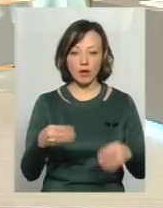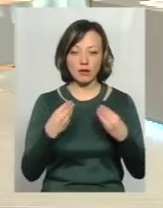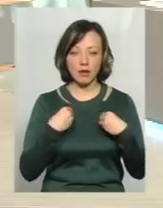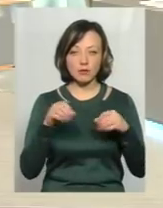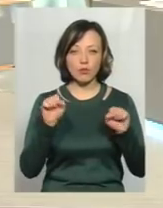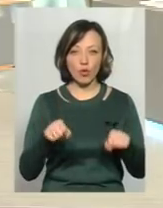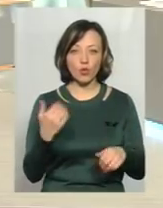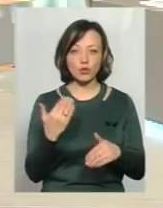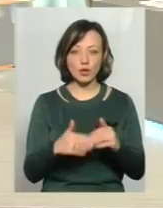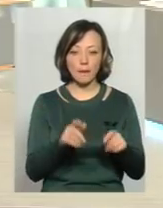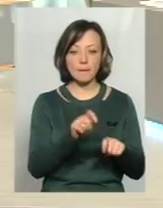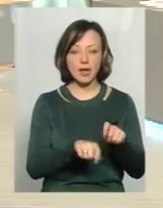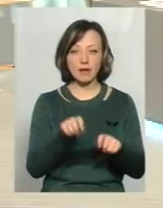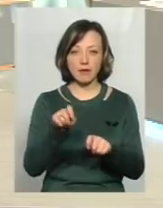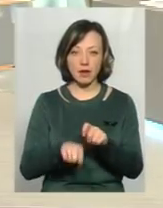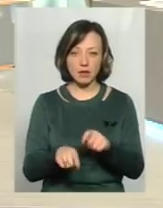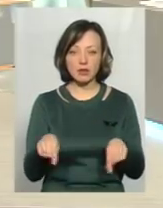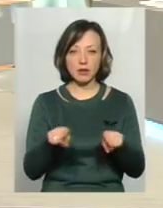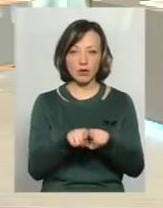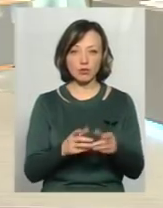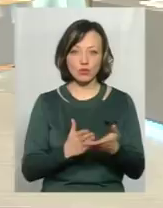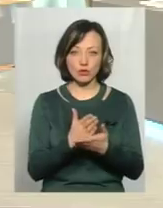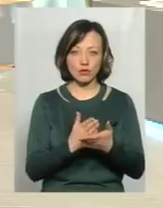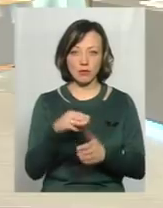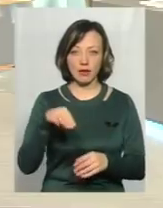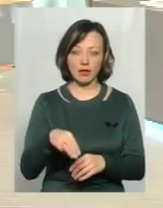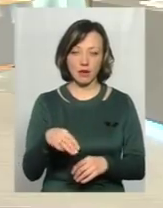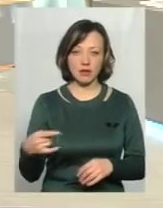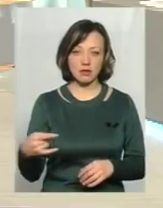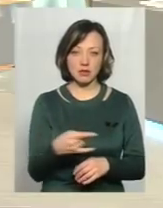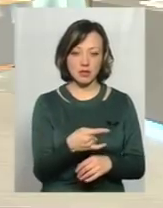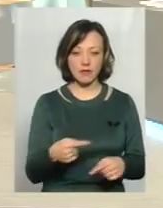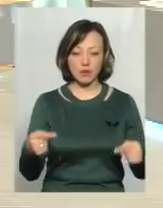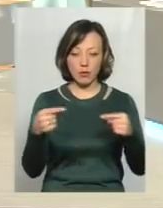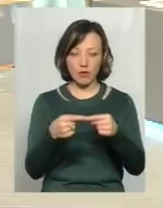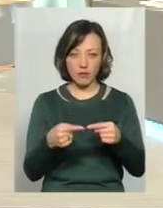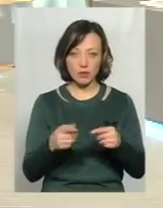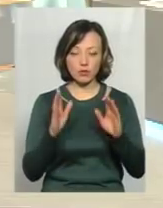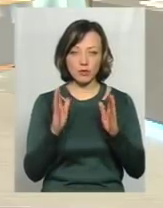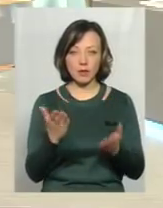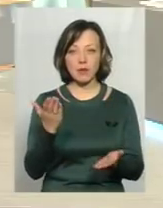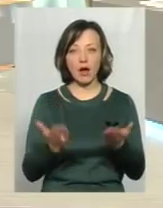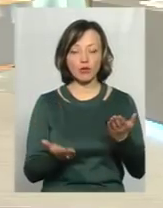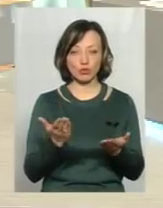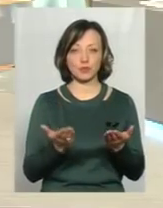змогу вже перевіряти також служби таксі. Тобто, відповідно, вже будемо, якщо